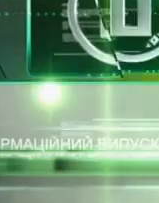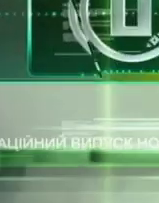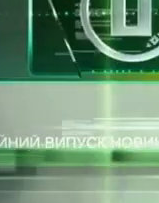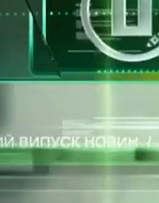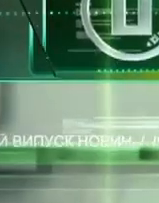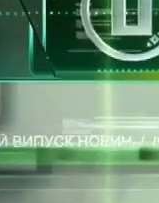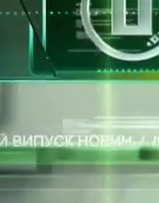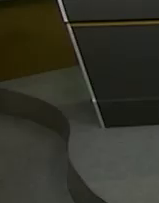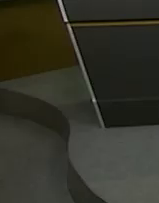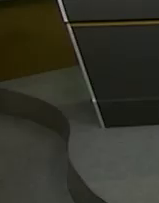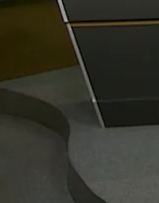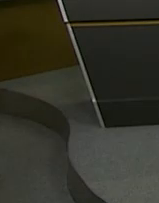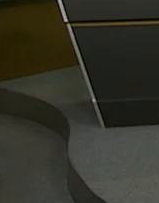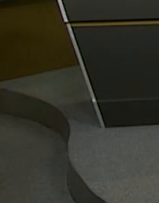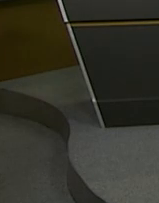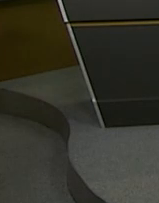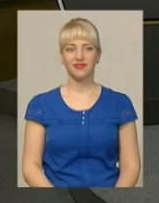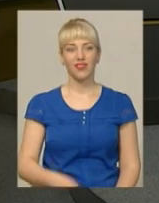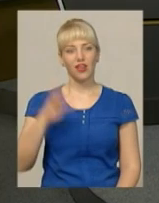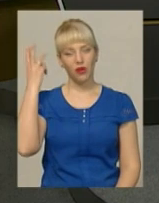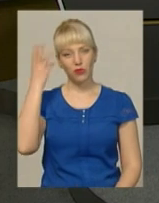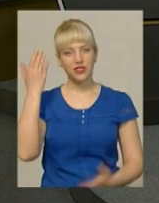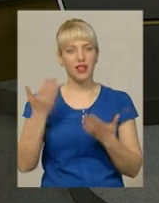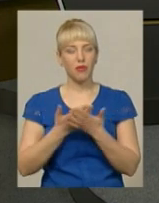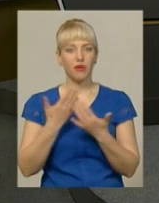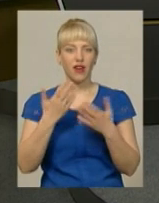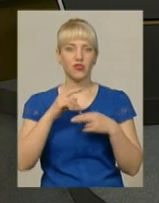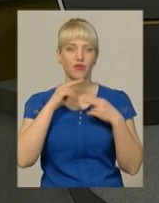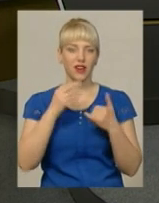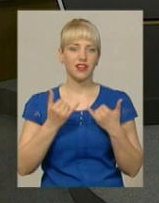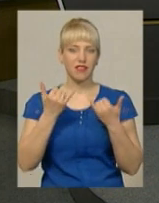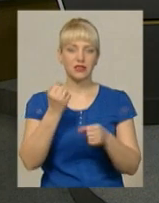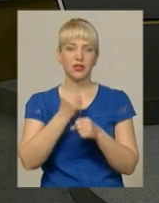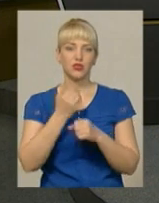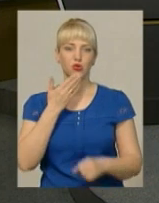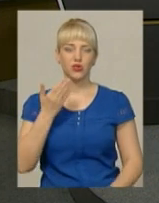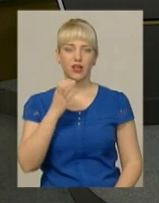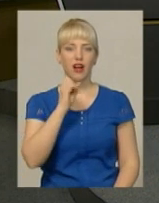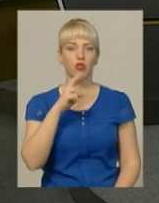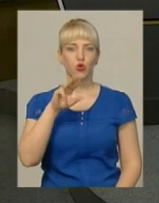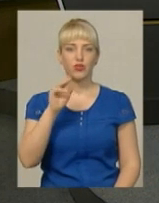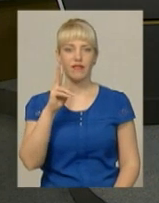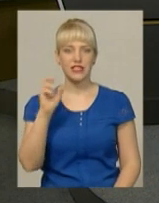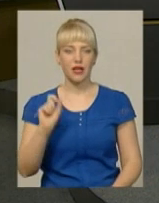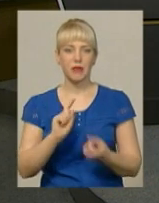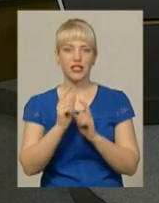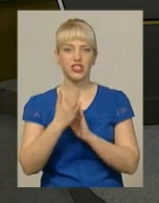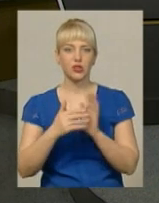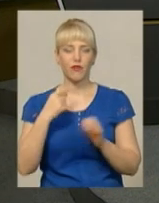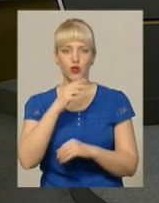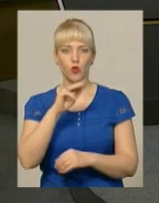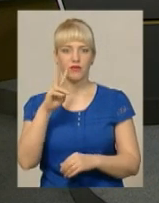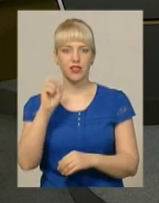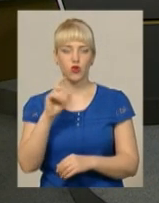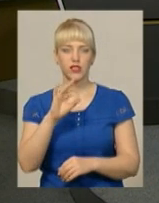Музика Подільська панорама до вашої уваги. В студії працює ведуча Ярослава Антошевська, перекладач на жестову мову Оксана